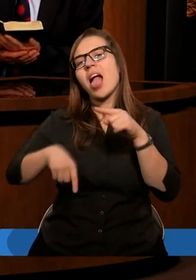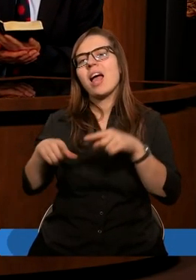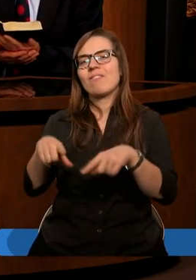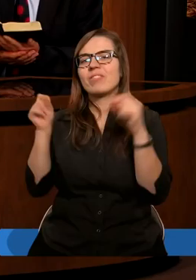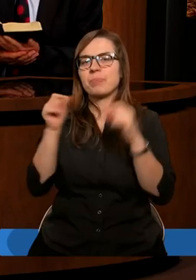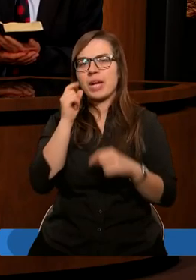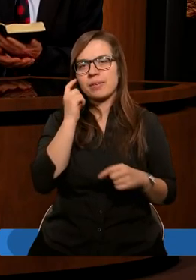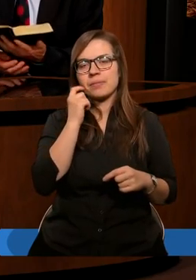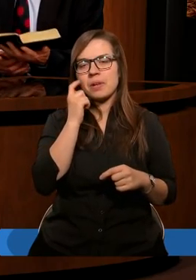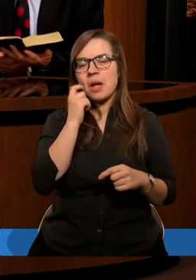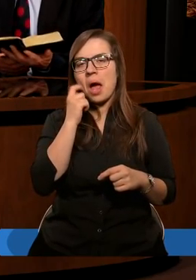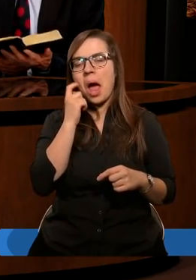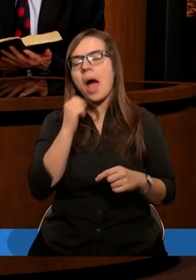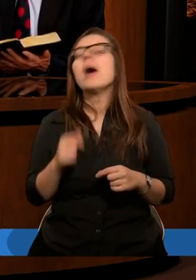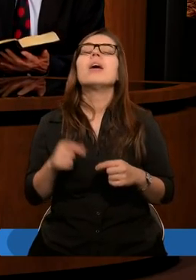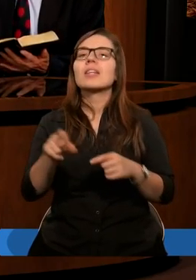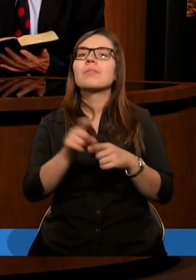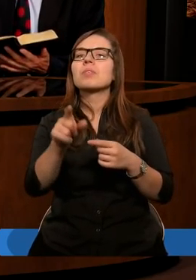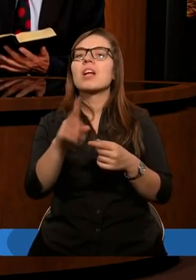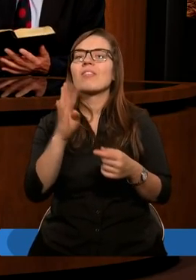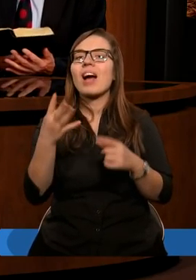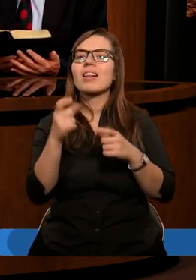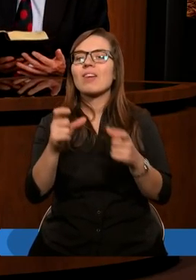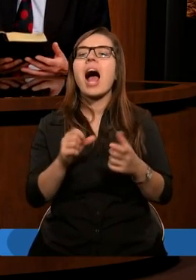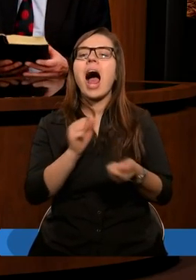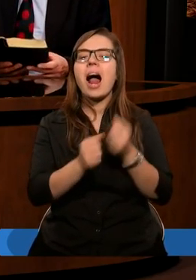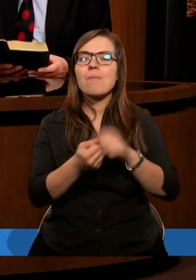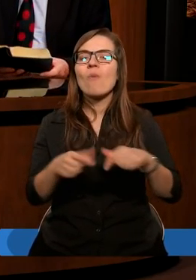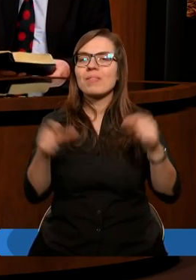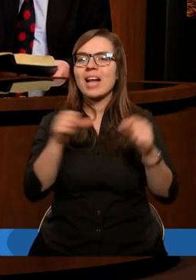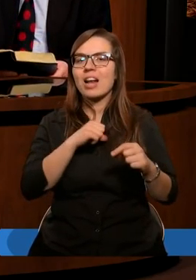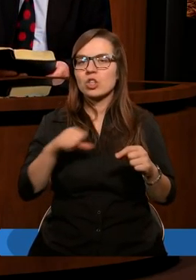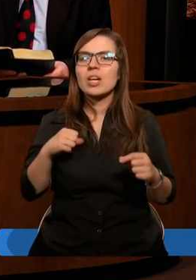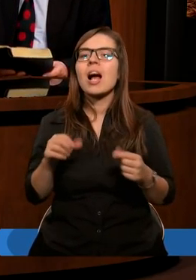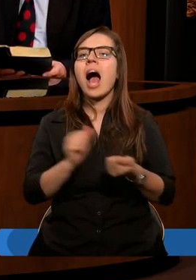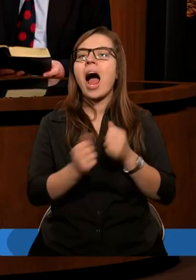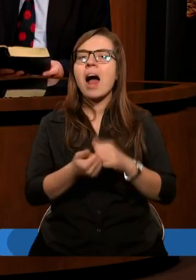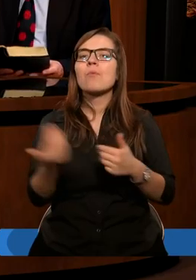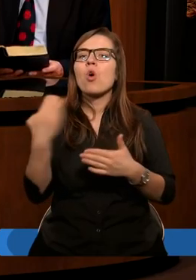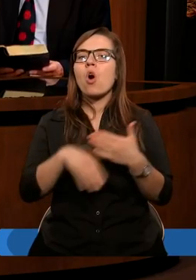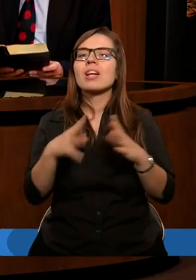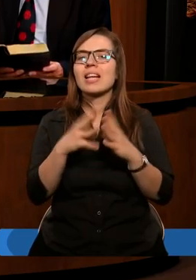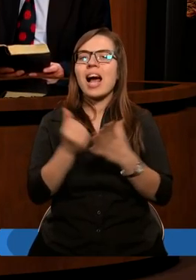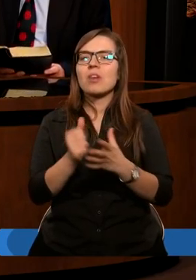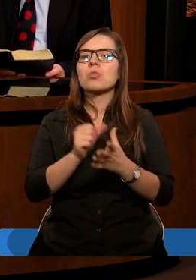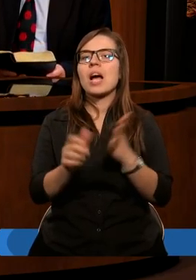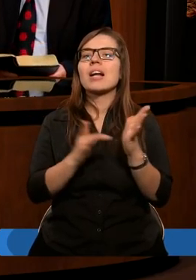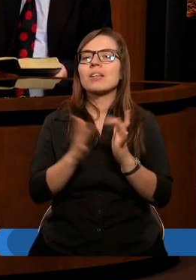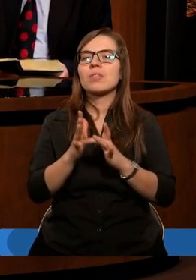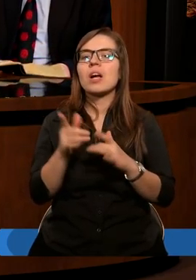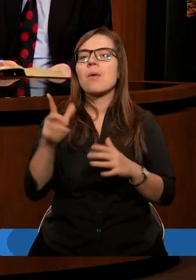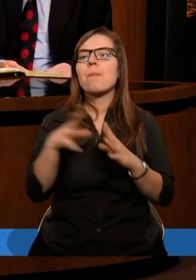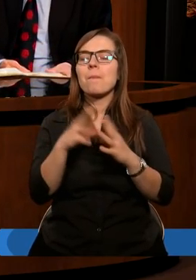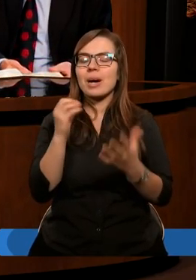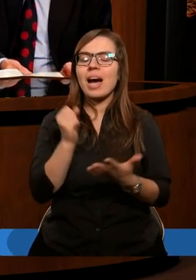To sformułowanie albowiem czwartego wersetu, w którym się czwarty werset zaczyna, albowiem końcem zakonu jest Chrystus, końcem